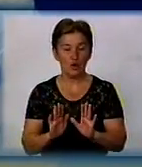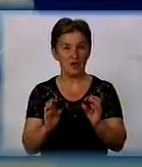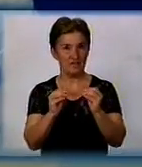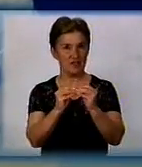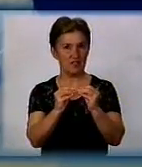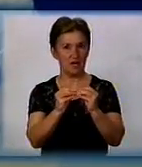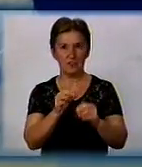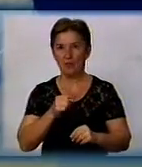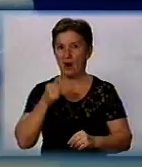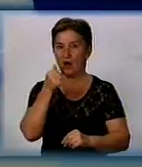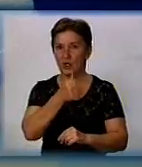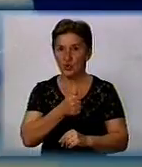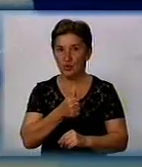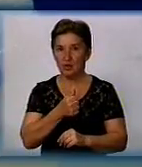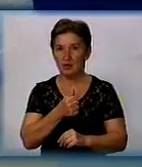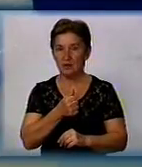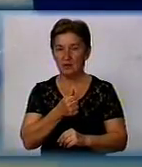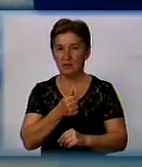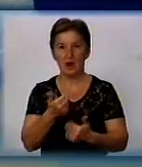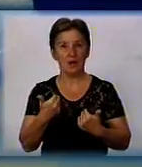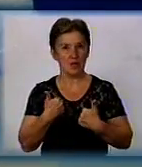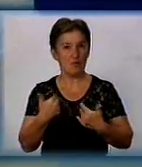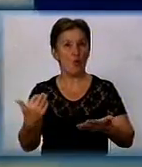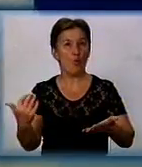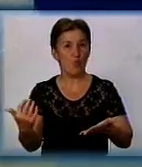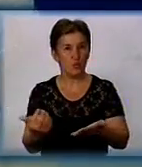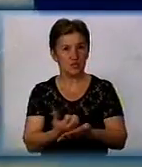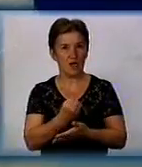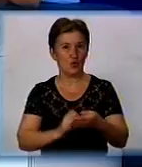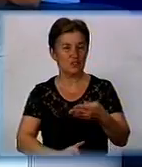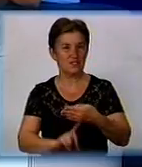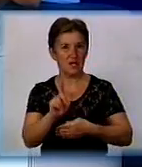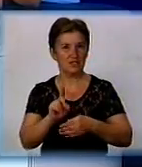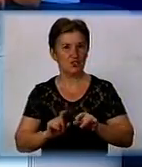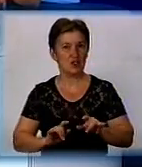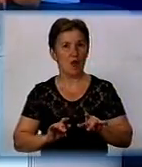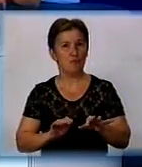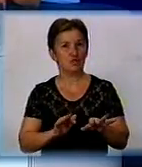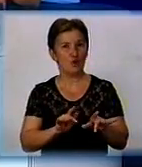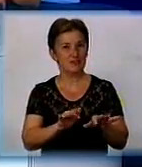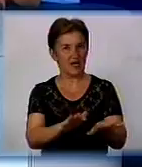році нам вдалося начать процес, процедуру через